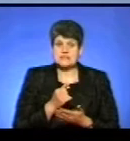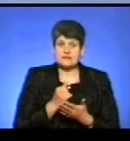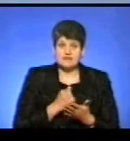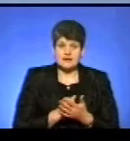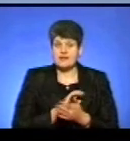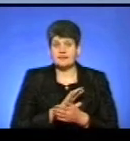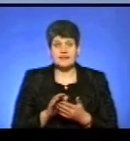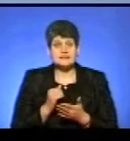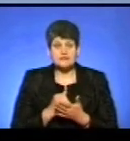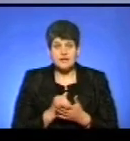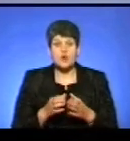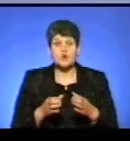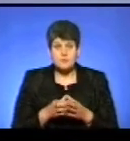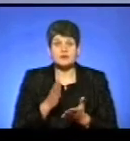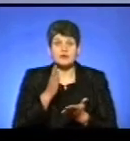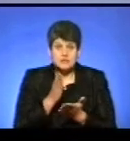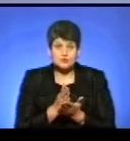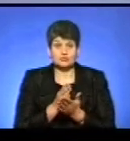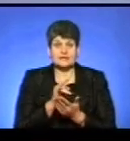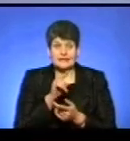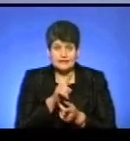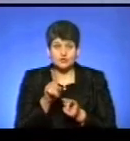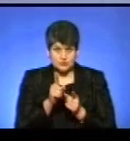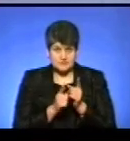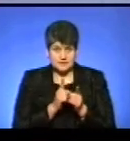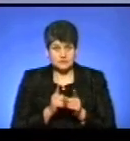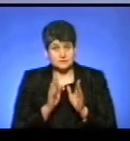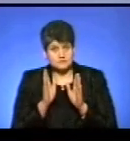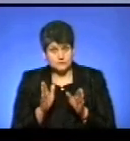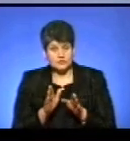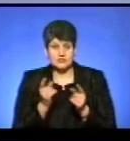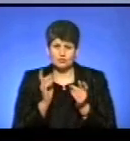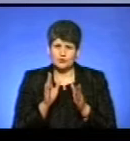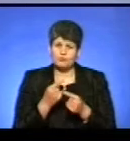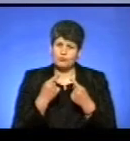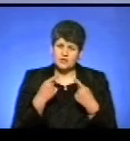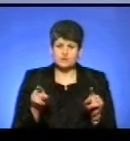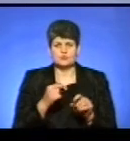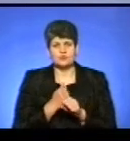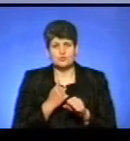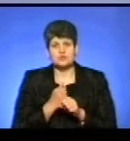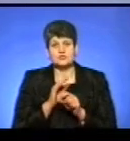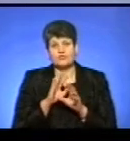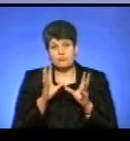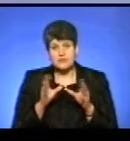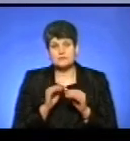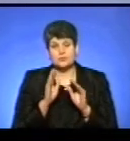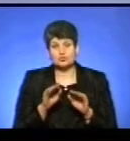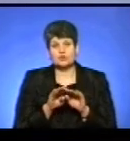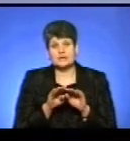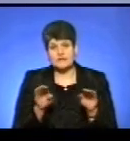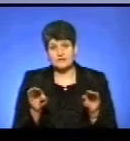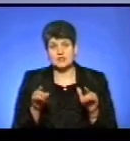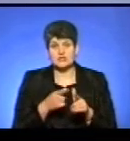не затвердивши, громада все одно існує. Для них щось зміниться, тобто, чи трошки буде по-іншому в цінуванні, чи, в принципі, вони будуть на рівні, чи